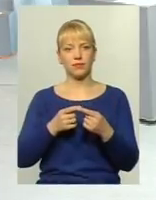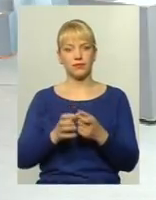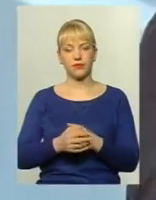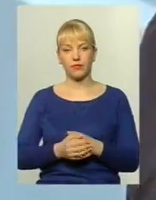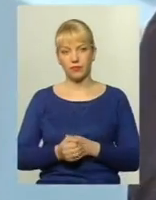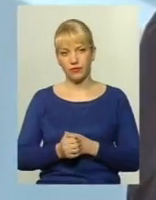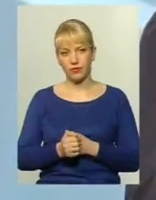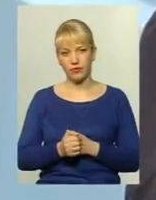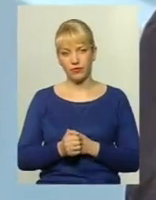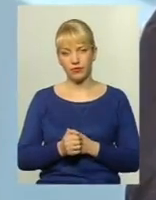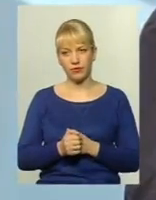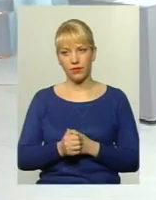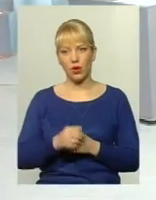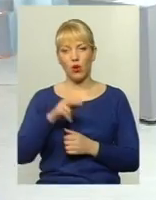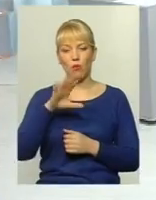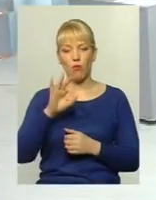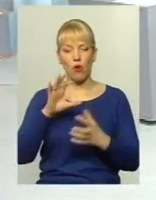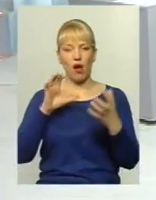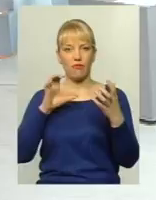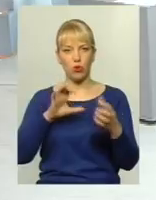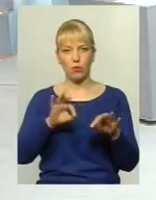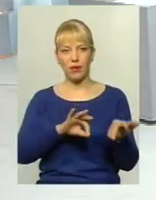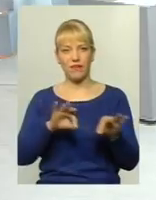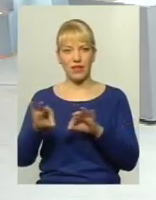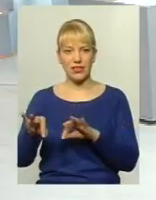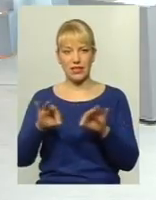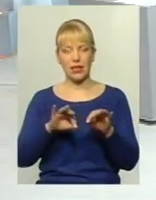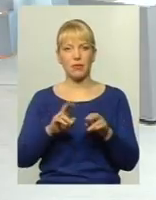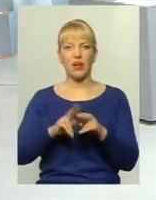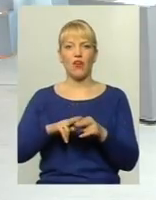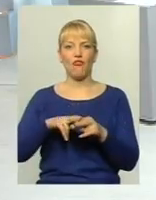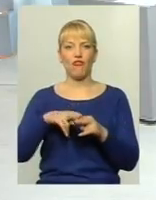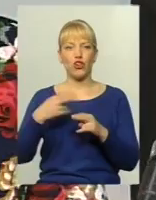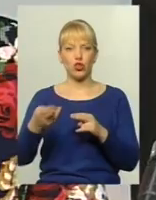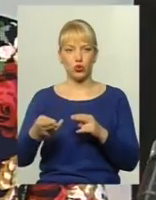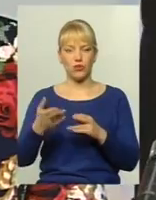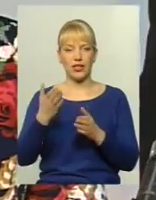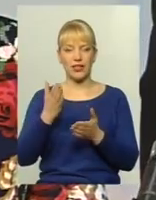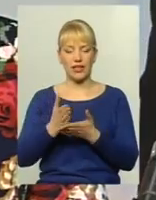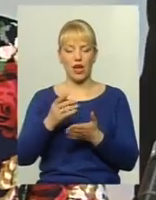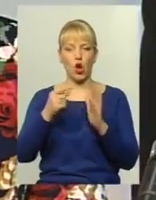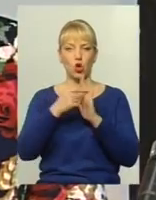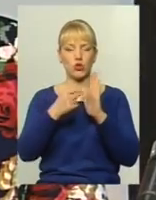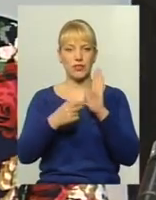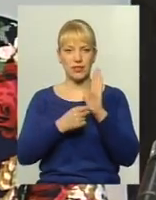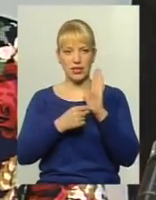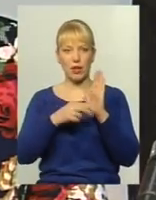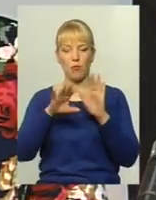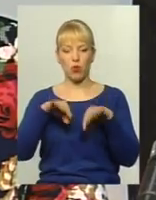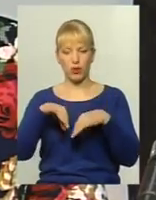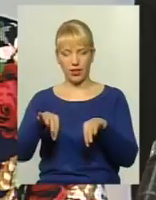перевезеннях, відшкодування іде між перевізниками, всім розділено по транспорту.